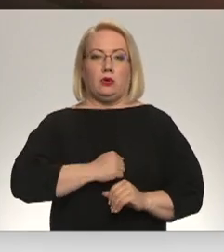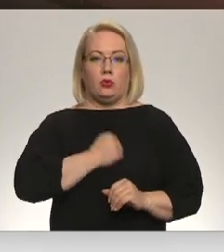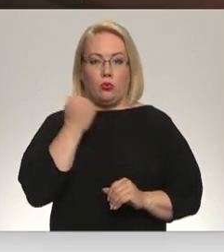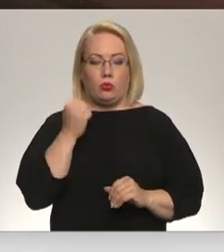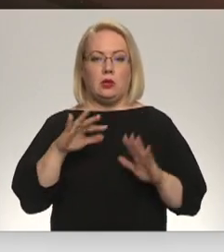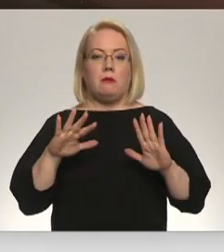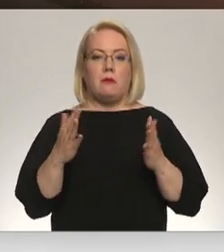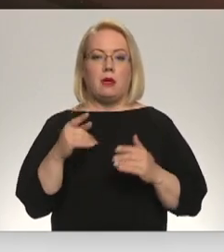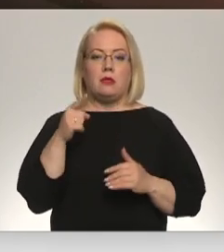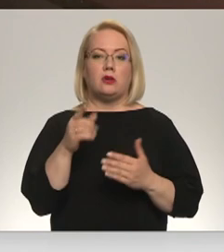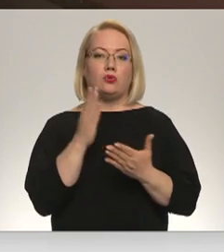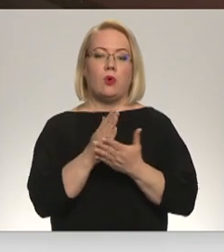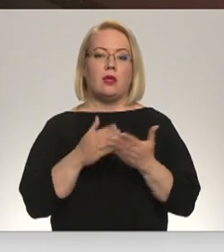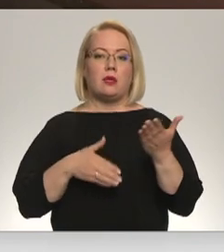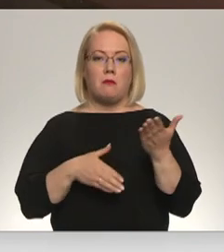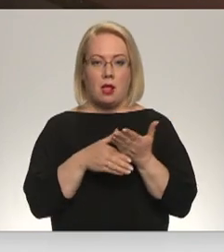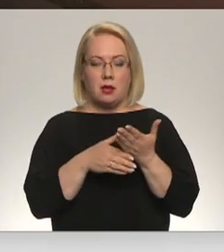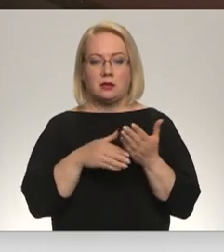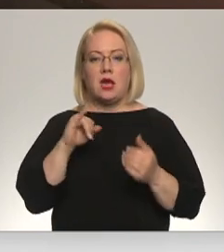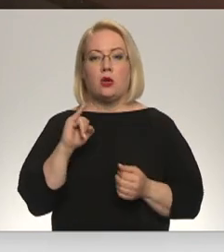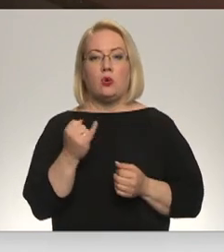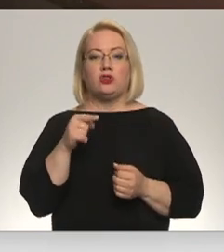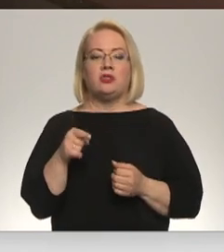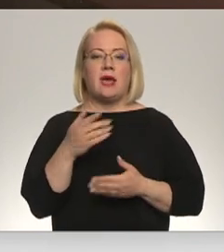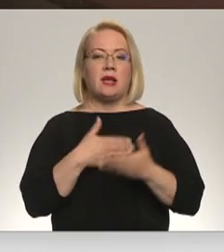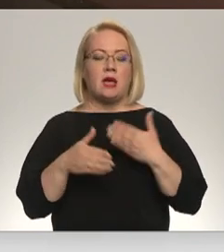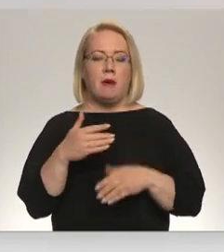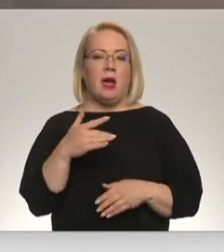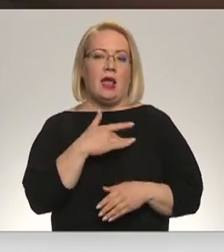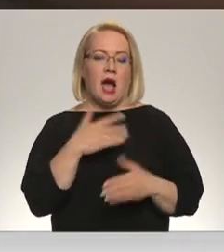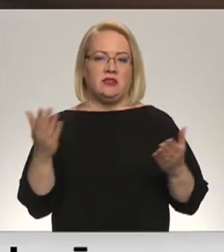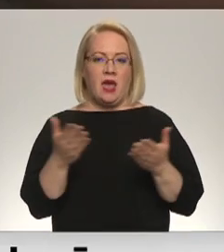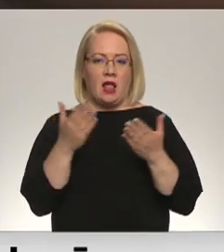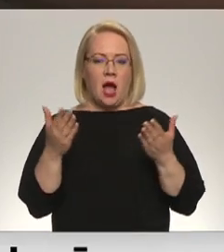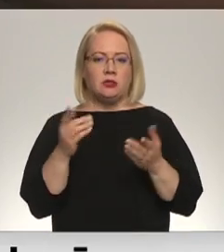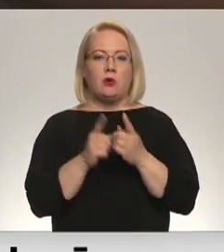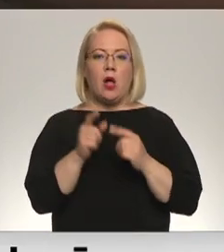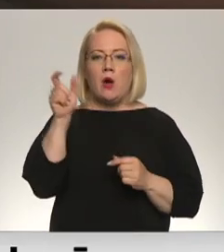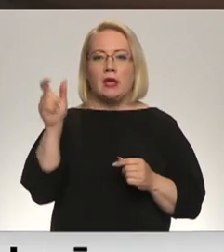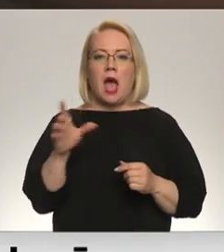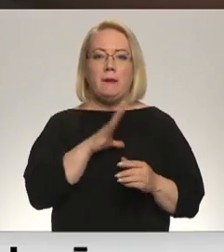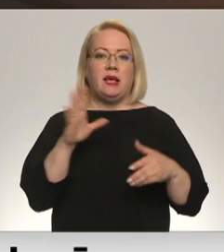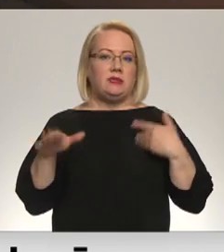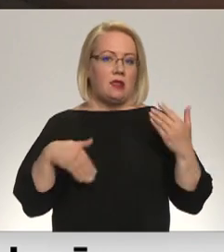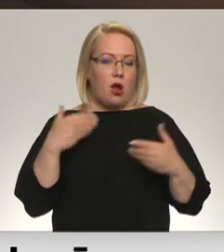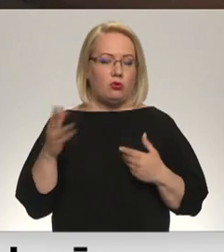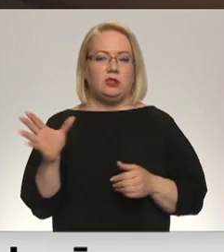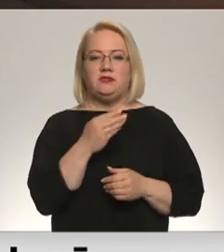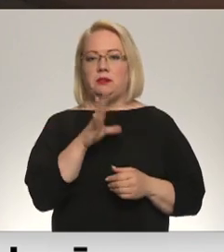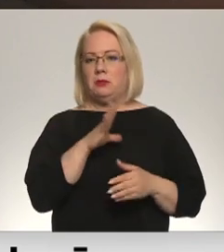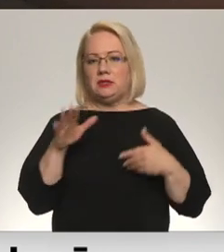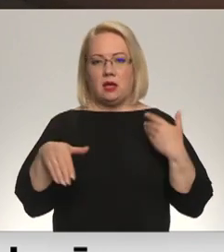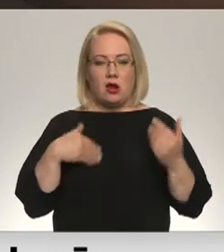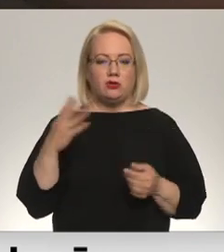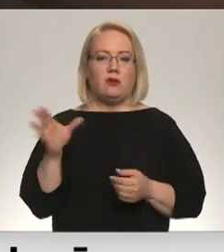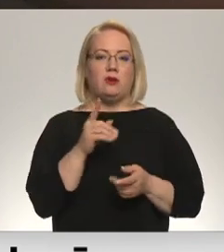bet tas noteikti palīdzēja, jo šis eksāmenis likās vieglāk. Skolotāji noteikti bija satraukšies, viss bija satraukšies,